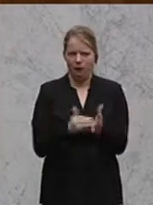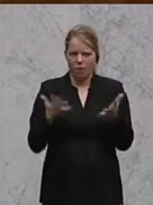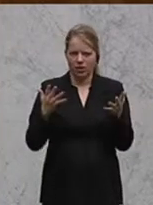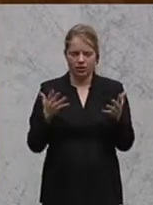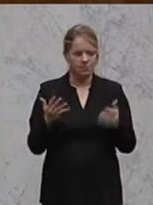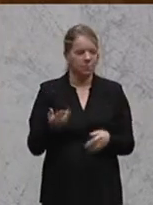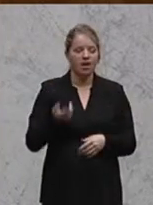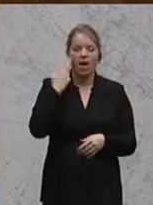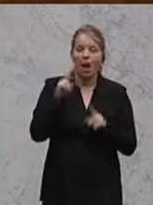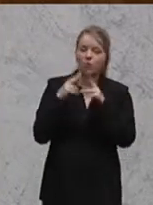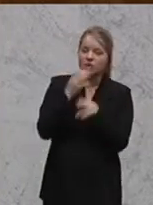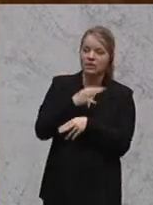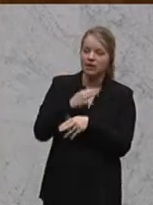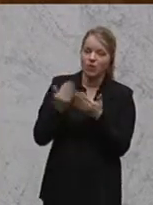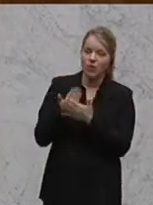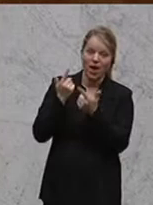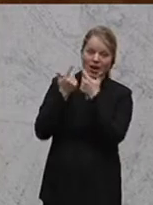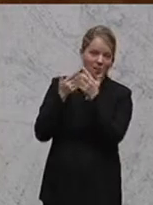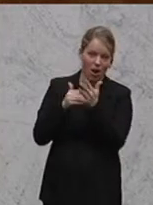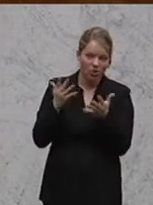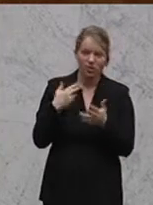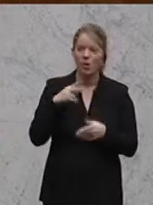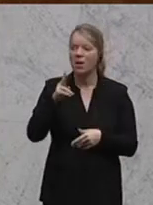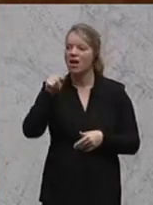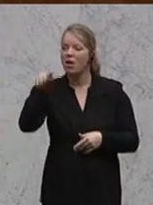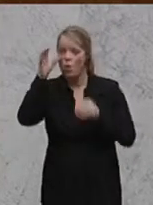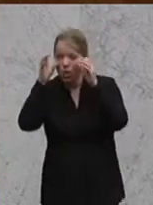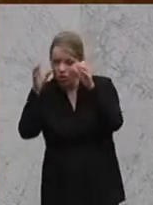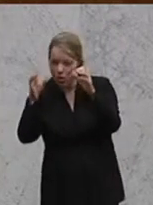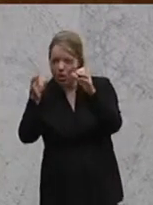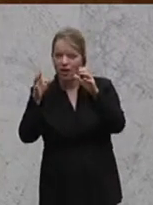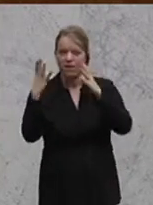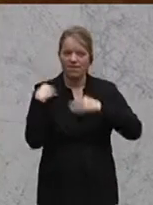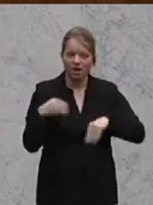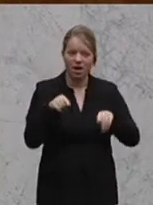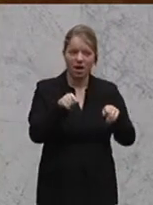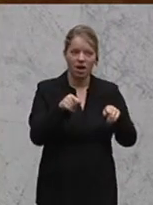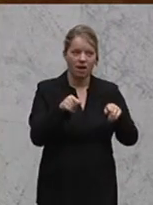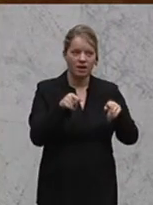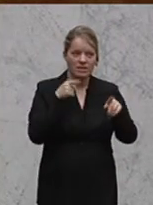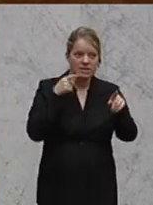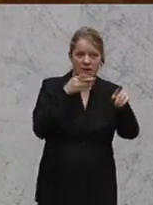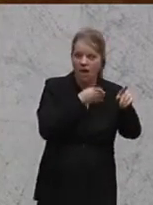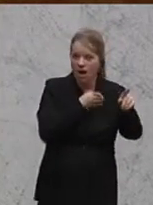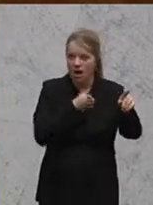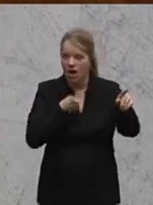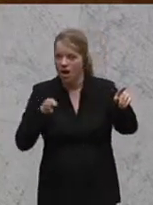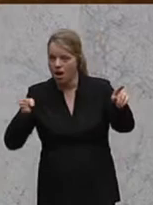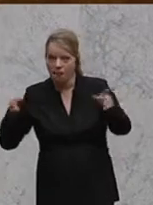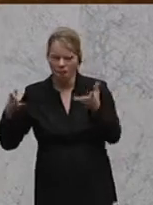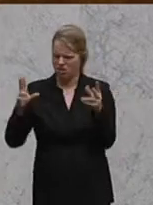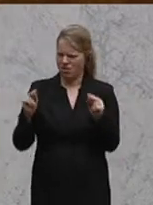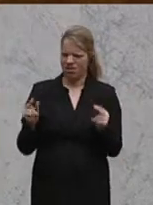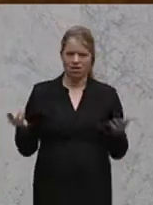nichts Neues. Ich habe es ja nur gesagt, ich sage es nochmal, weil die ÖVP da offensichtlich wieder vom Kurs abkommen will. Sie argumentieren ja genauso.